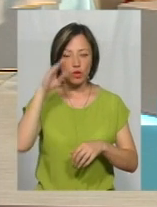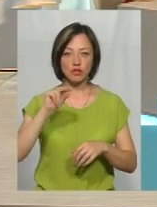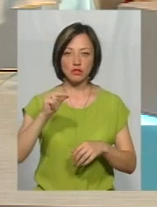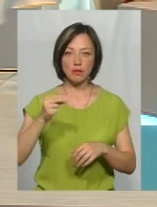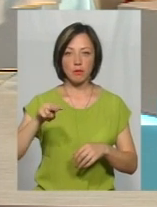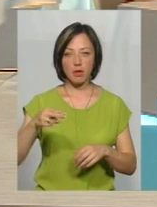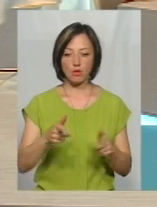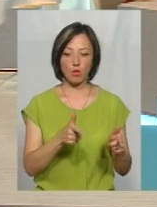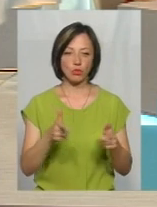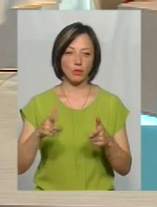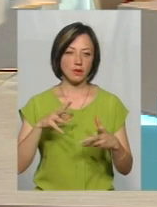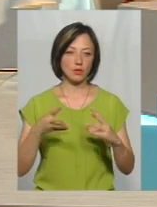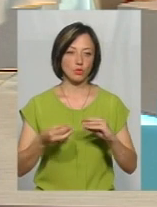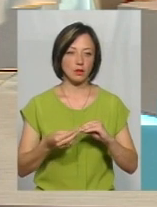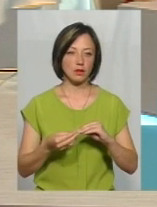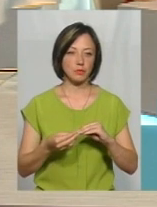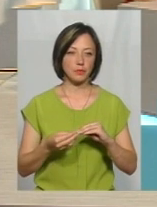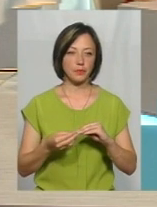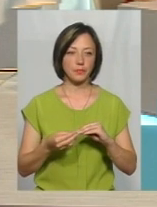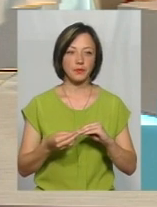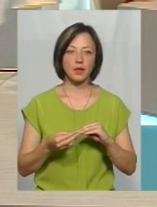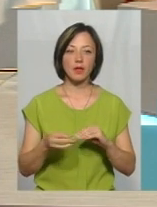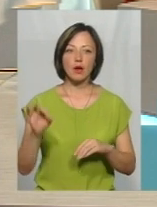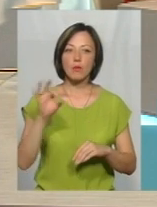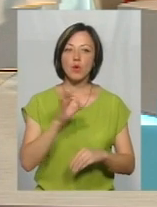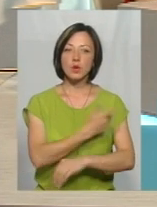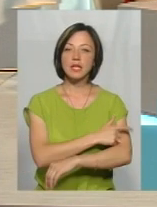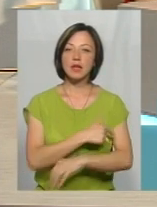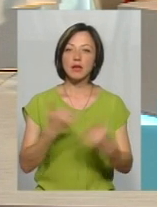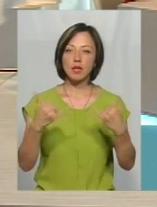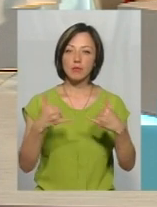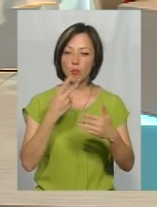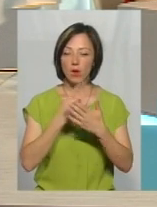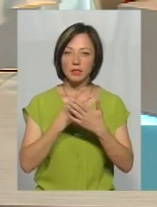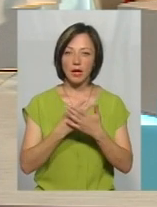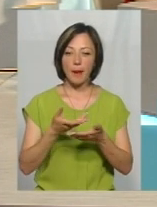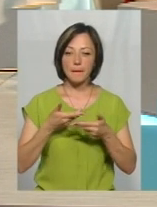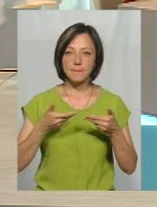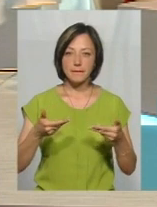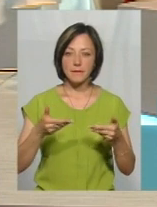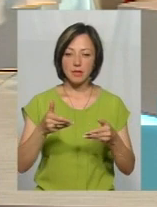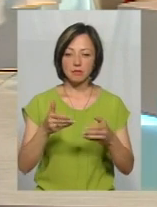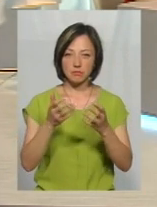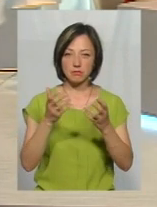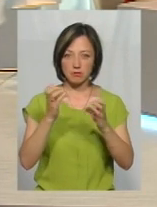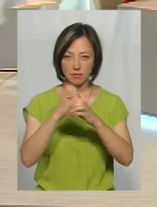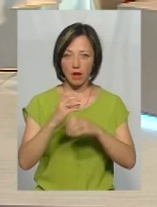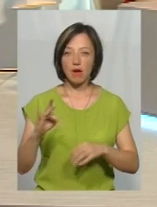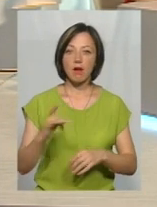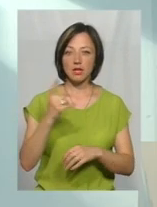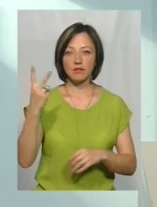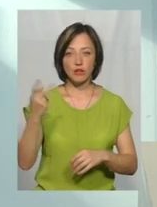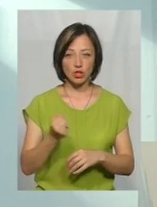четверг, на п'ятницю ми маємо остаточні результати. Стосовно санітарно-хімічних показників ми відбираємо раз на два тижні